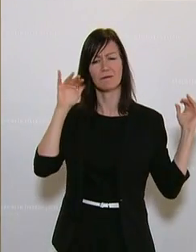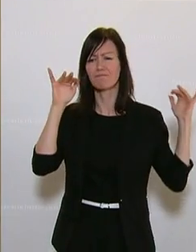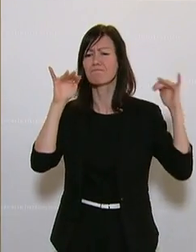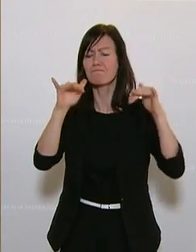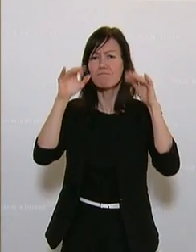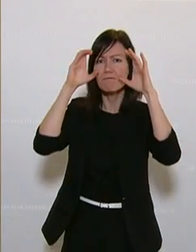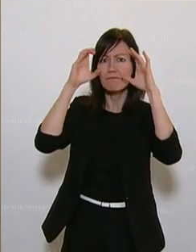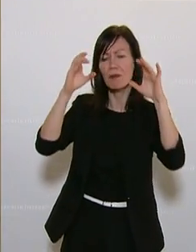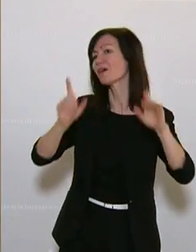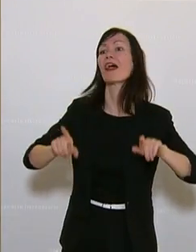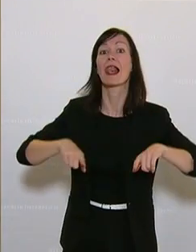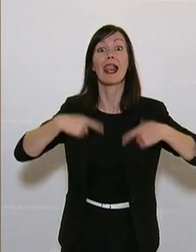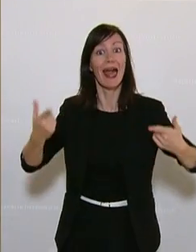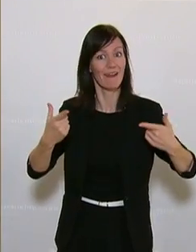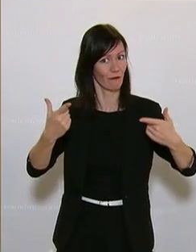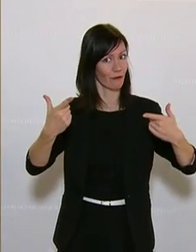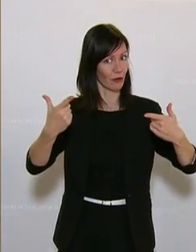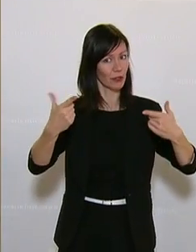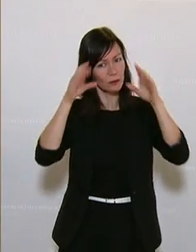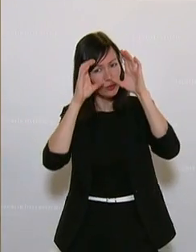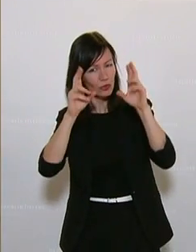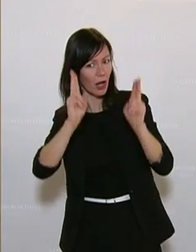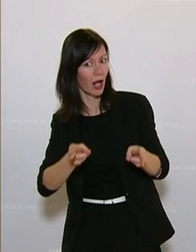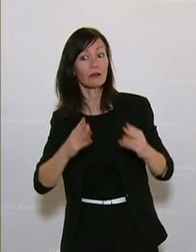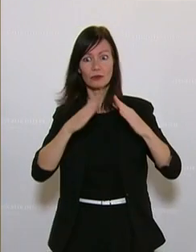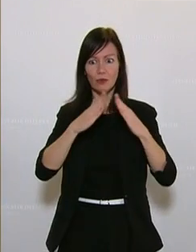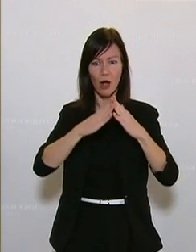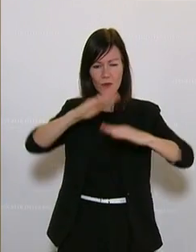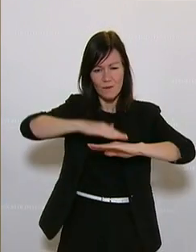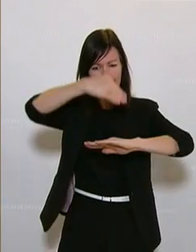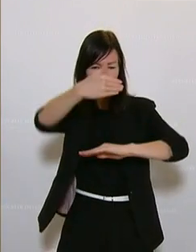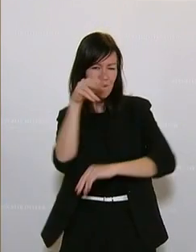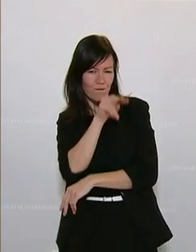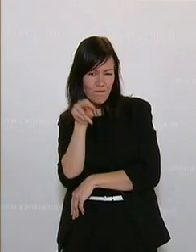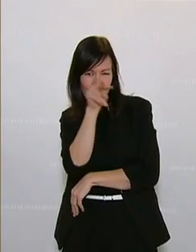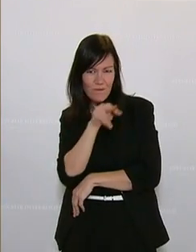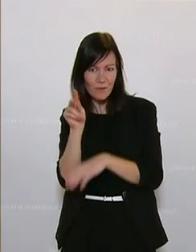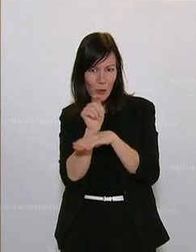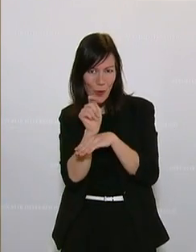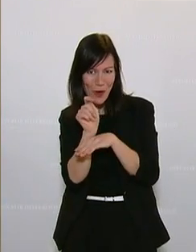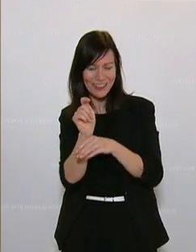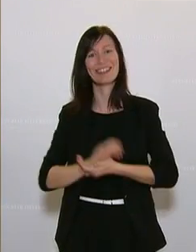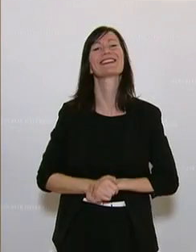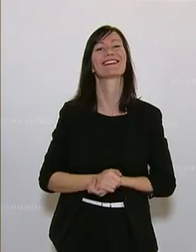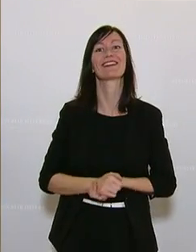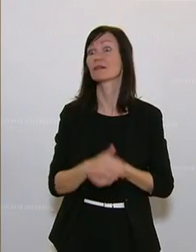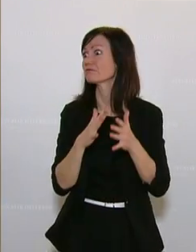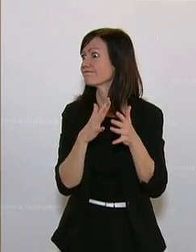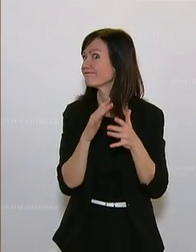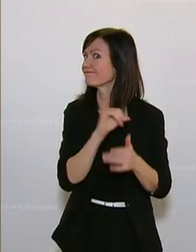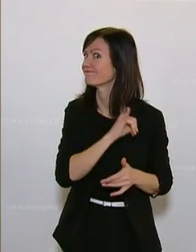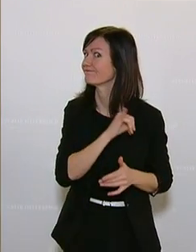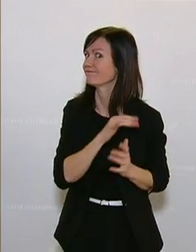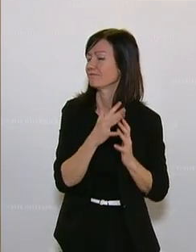-Übertragungen millionenfach zu Hause vor den Bildschirmen verfolgt. Dieses große Interesse steht